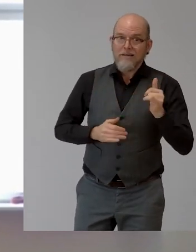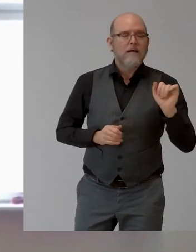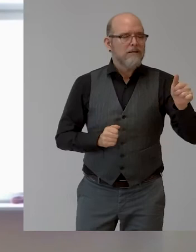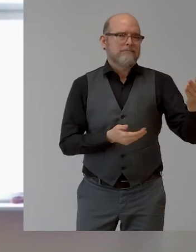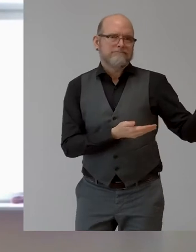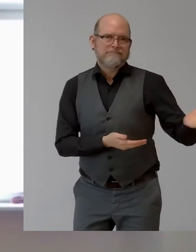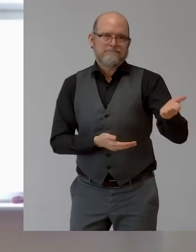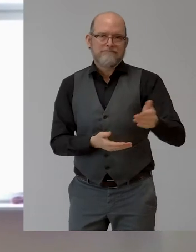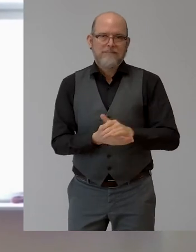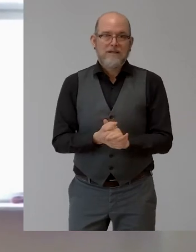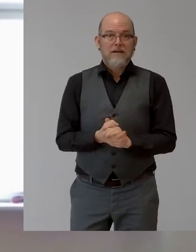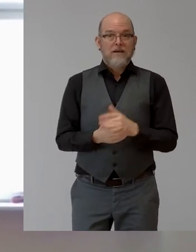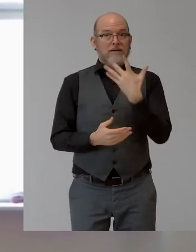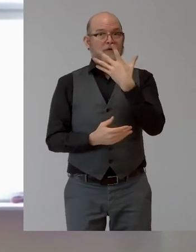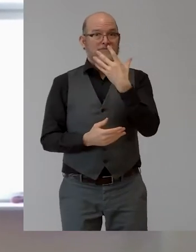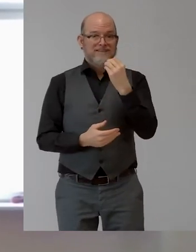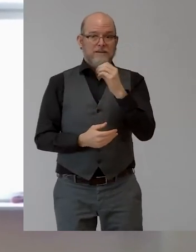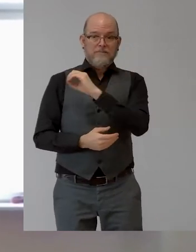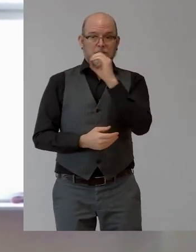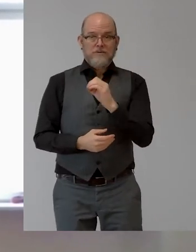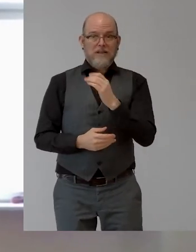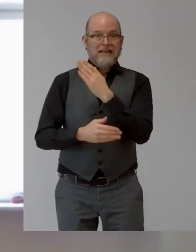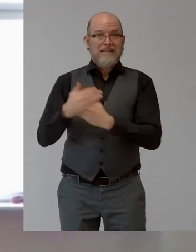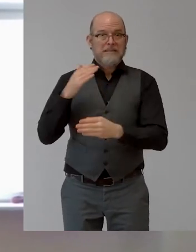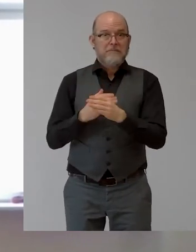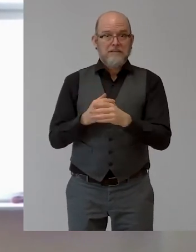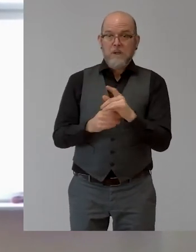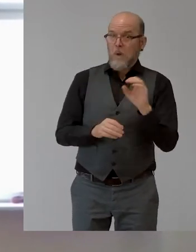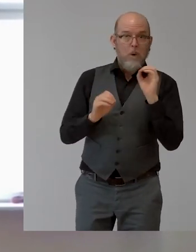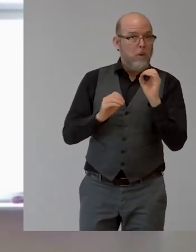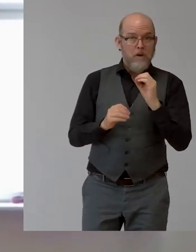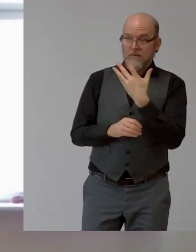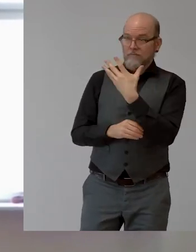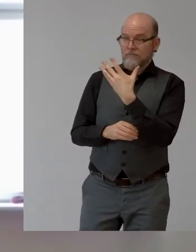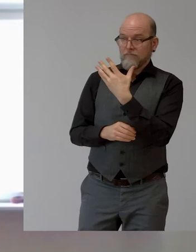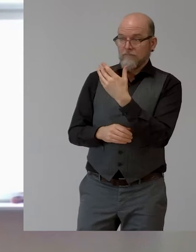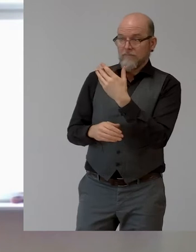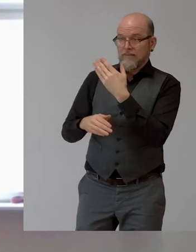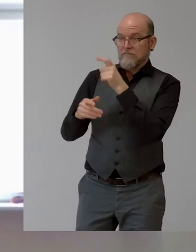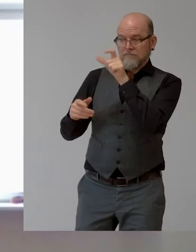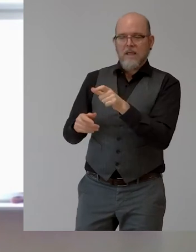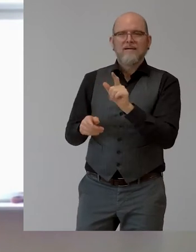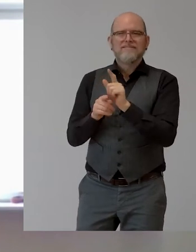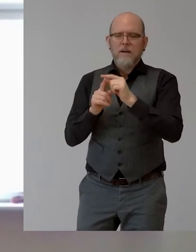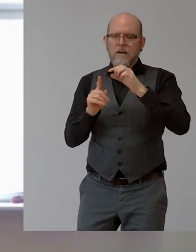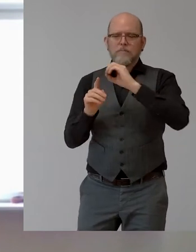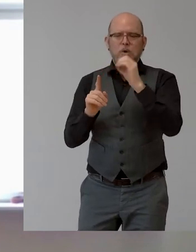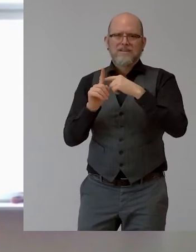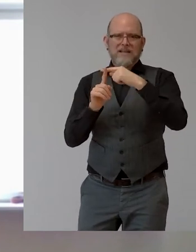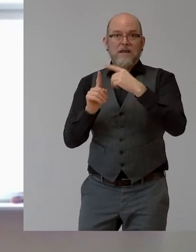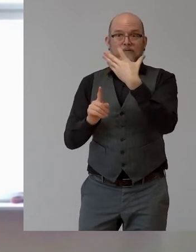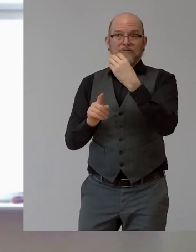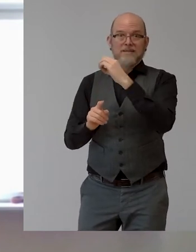erreicht, unter Anführungszeichen, ist für den Arbeitsmarkt, für den ersten Arbeitsmarkt einfach nicht interessant.